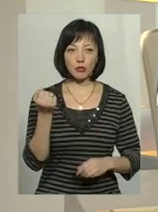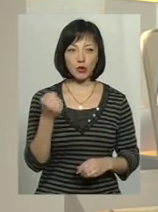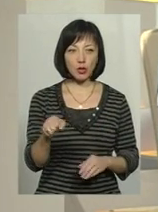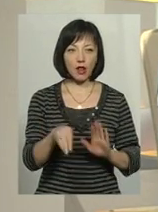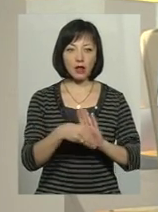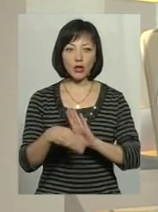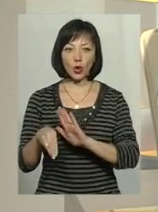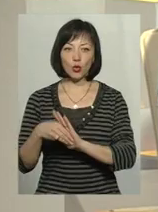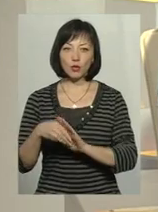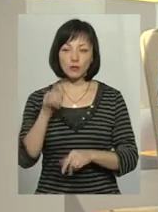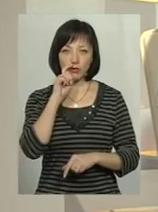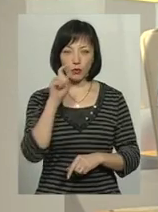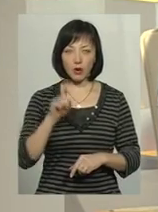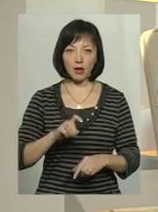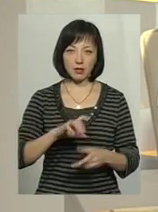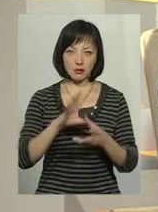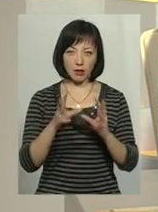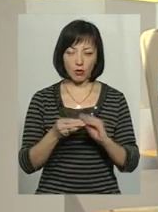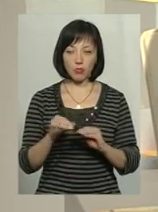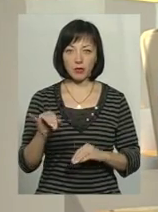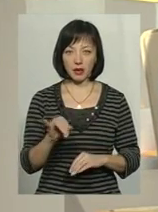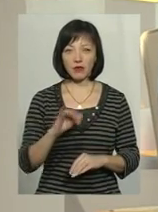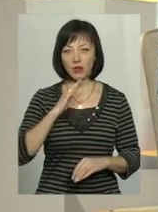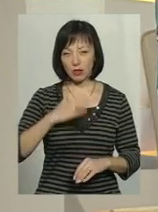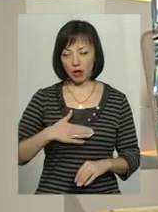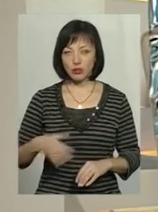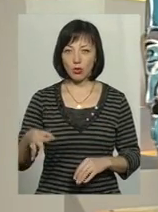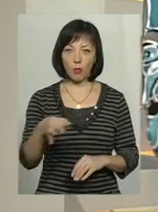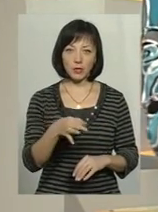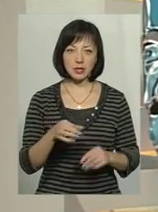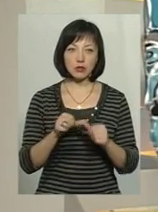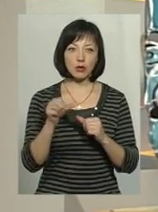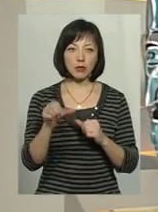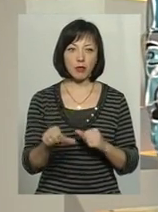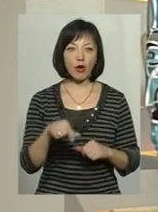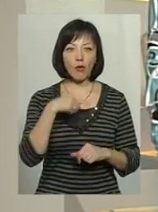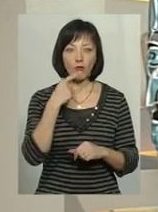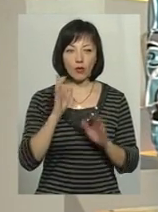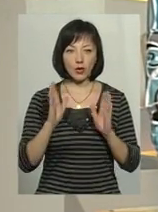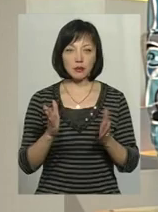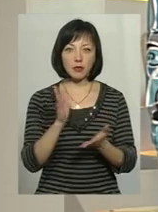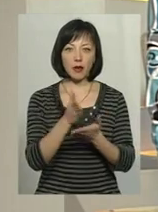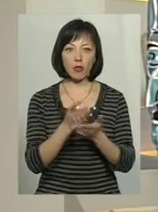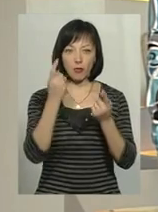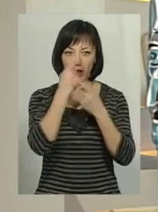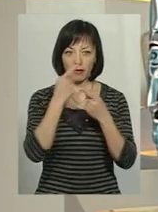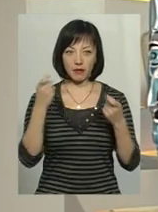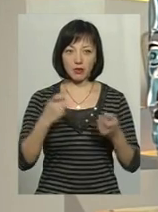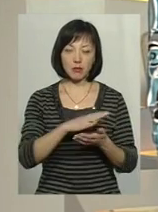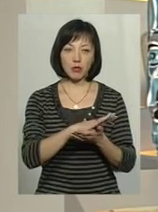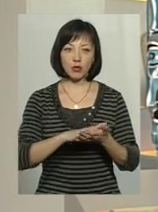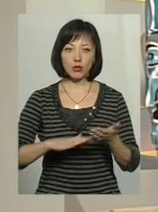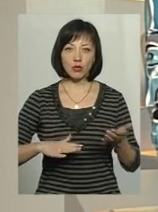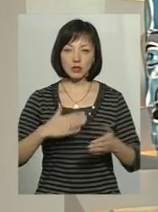корупцію в Україні і в нашій області? Зокрема, говоримо в прямому ефірі впродовж